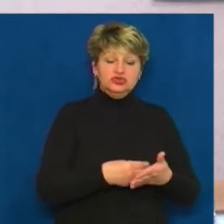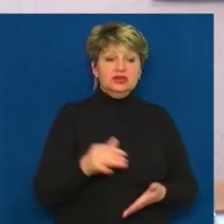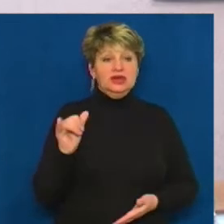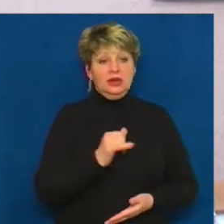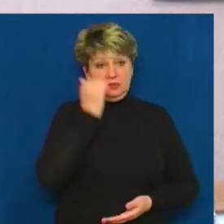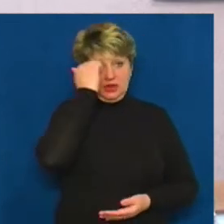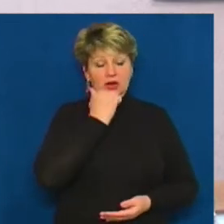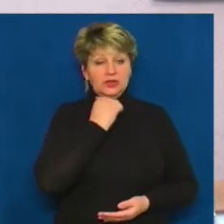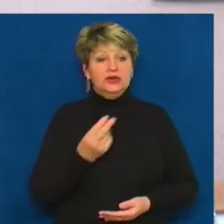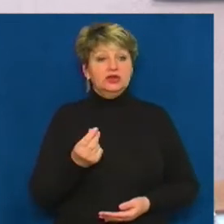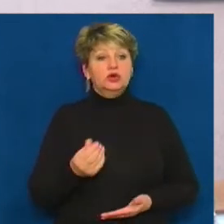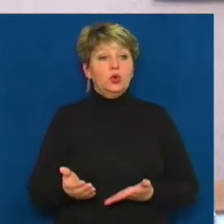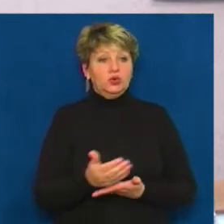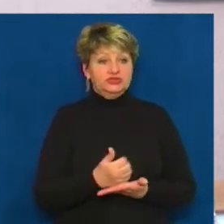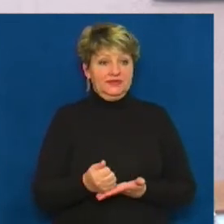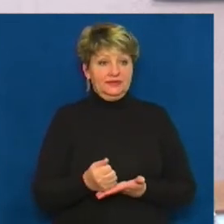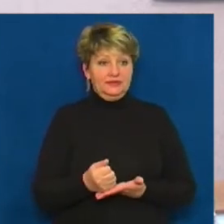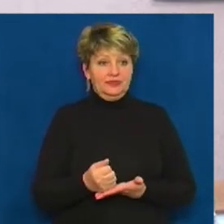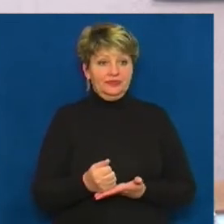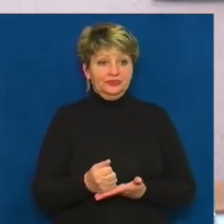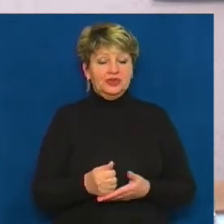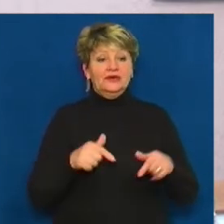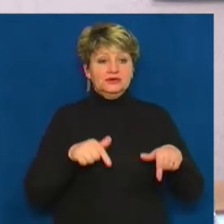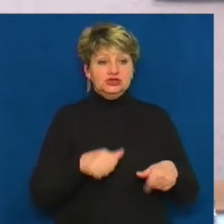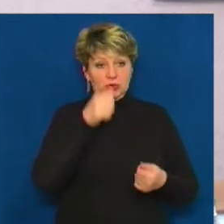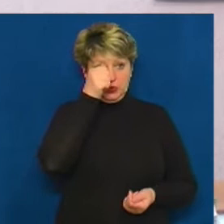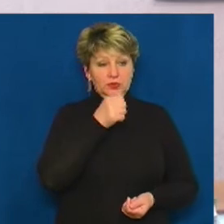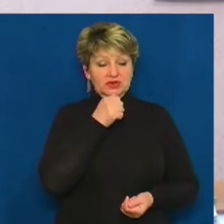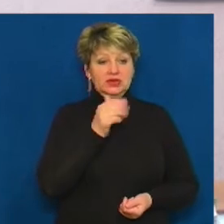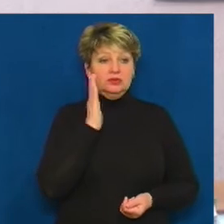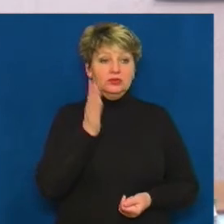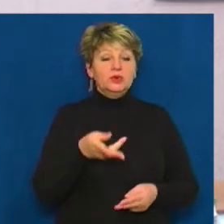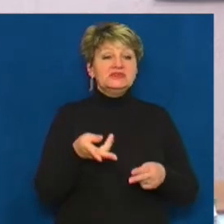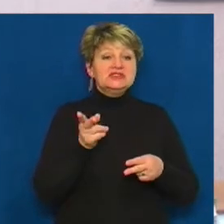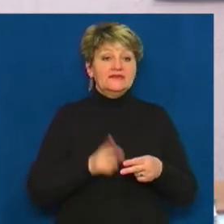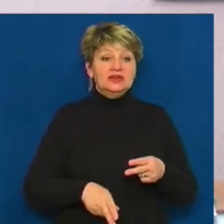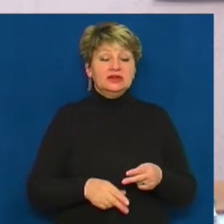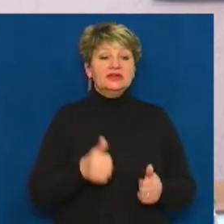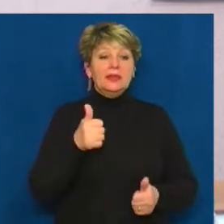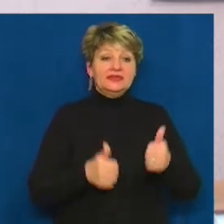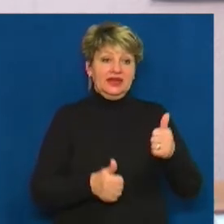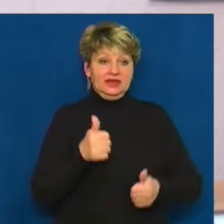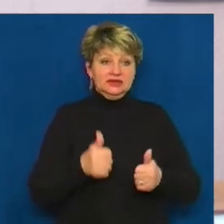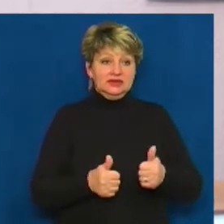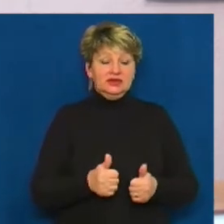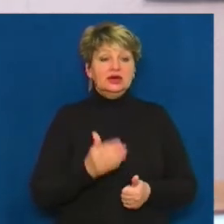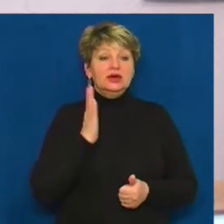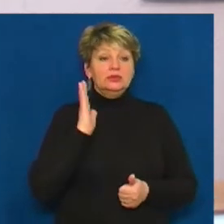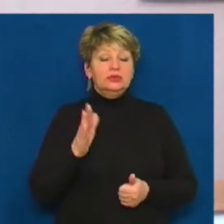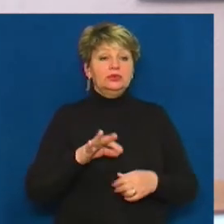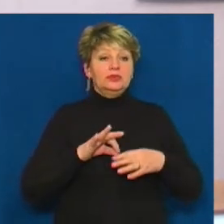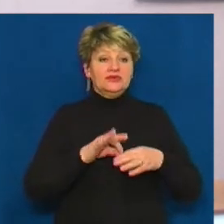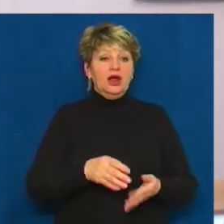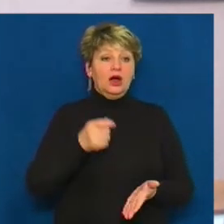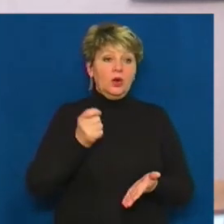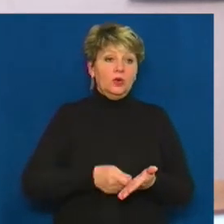благодійних коштів. На цьому місяці буде завершення тендеру, відбудеться аукціон і